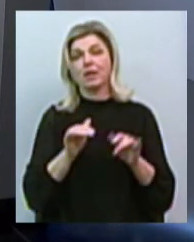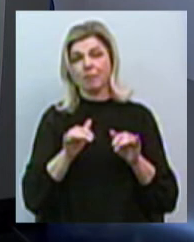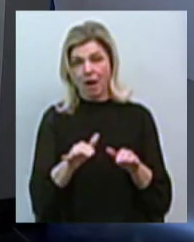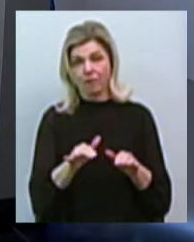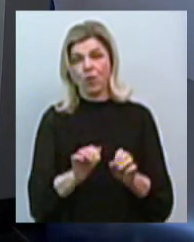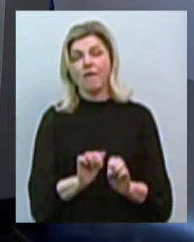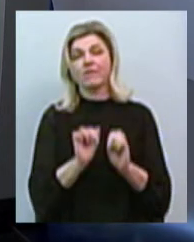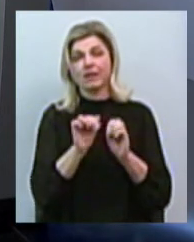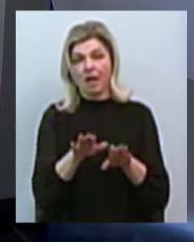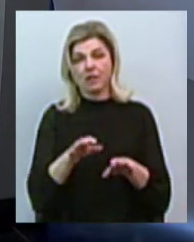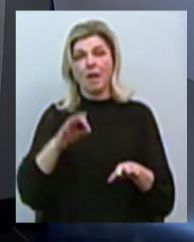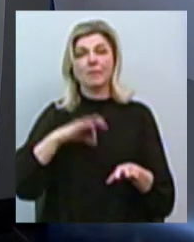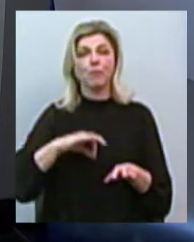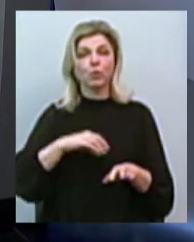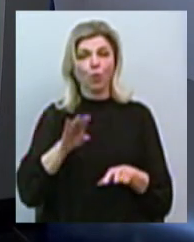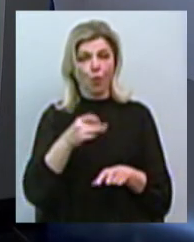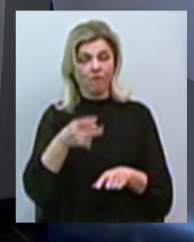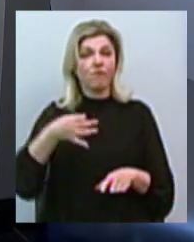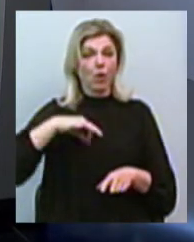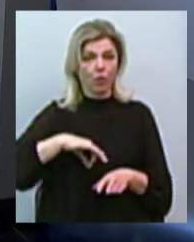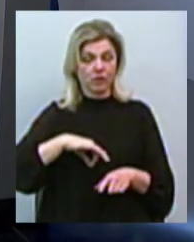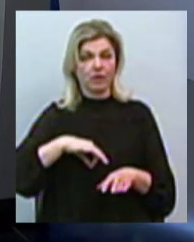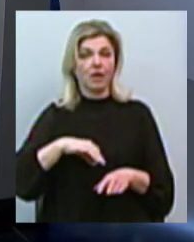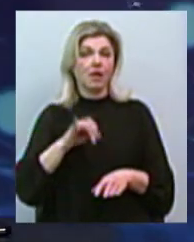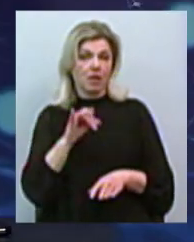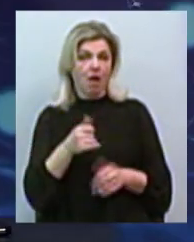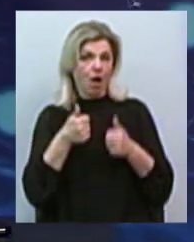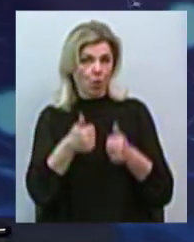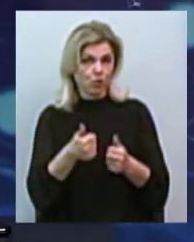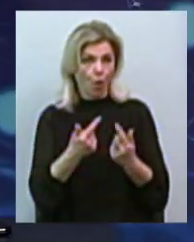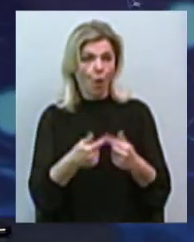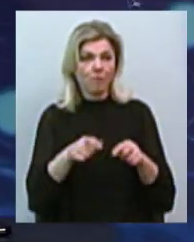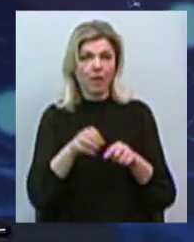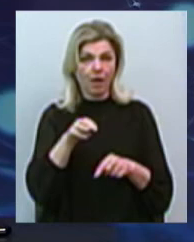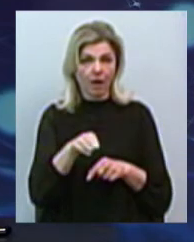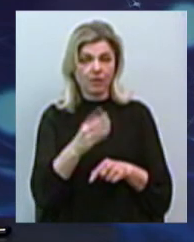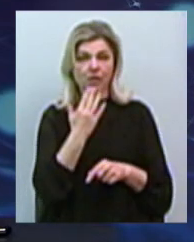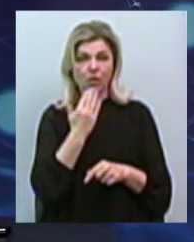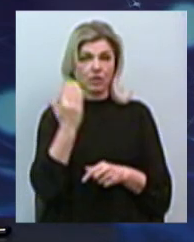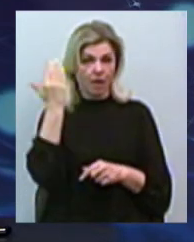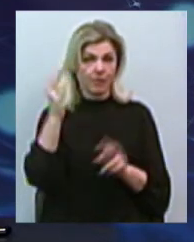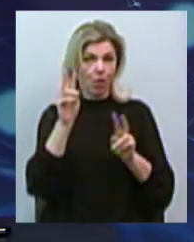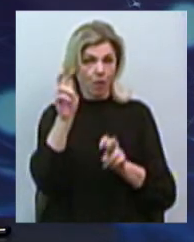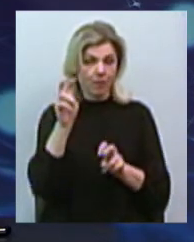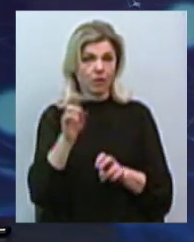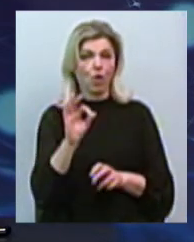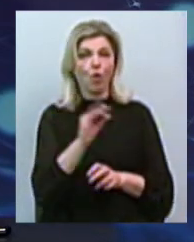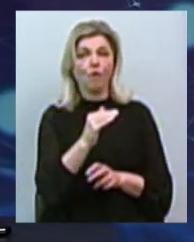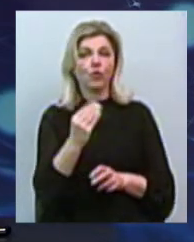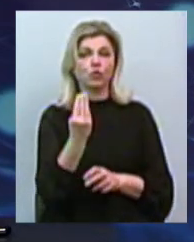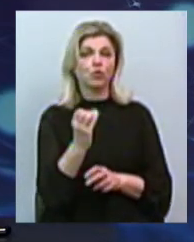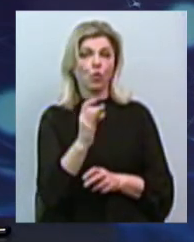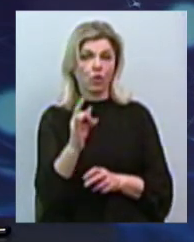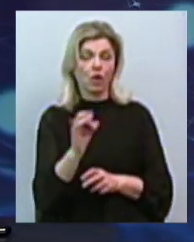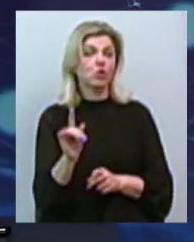прибутковий і привабливий об'єкт іноземній компанії, офшорній компанії. Ну, і